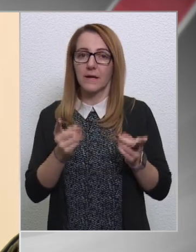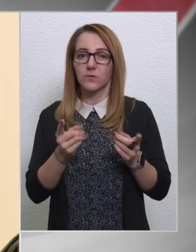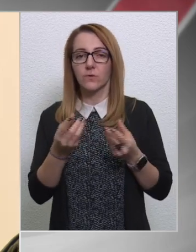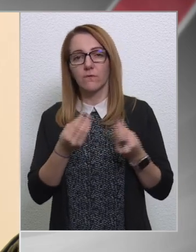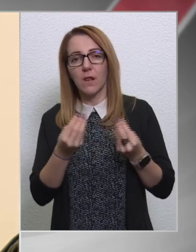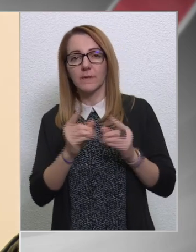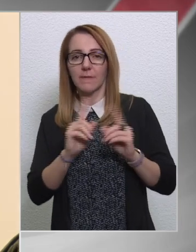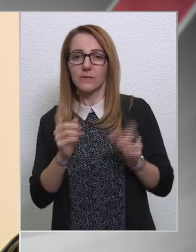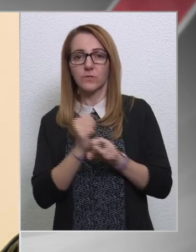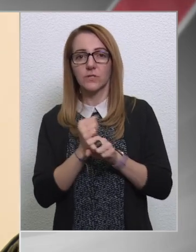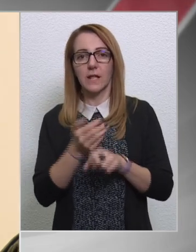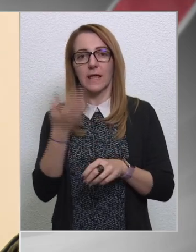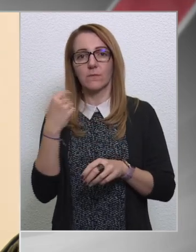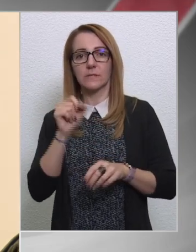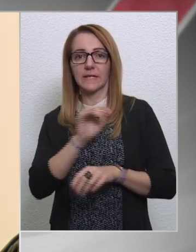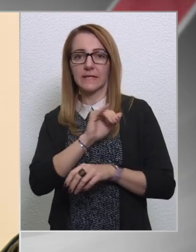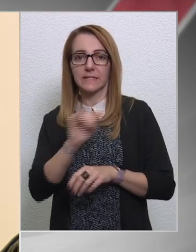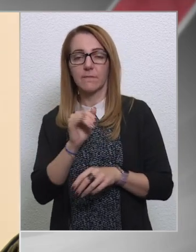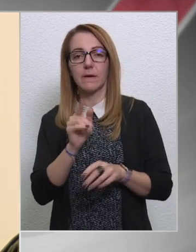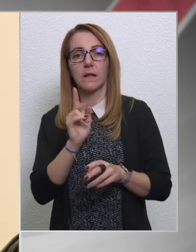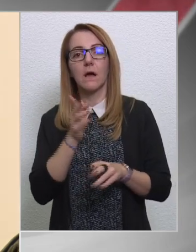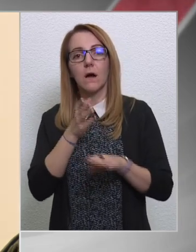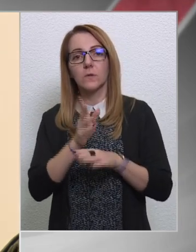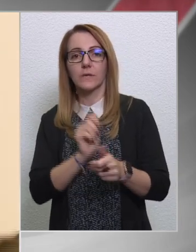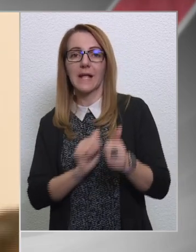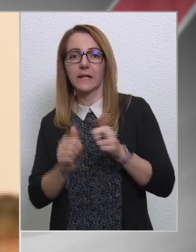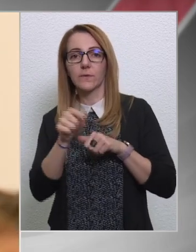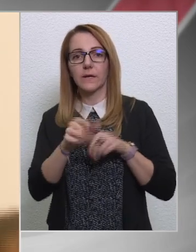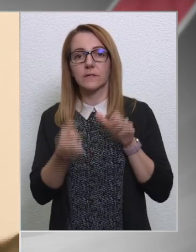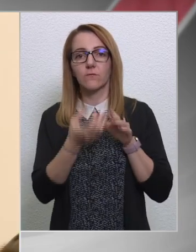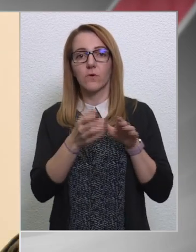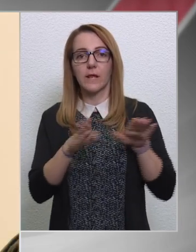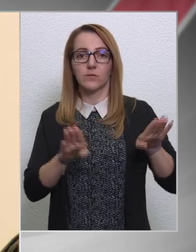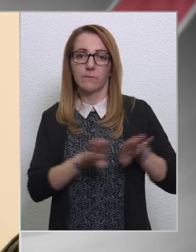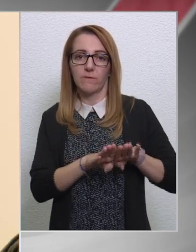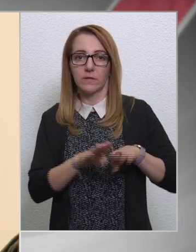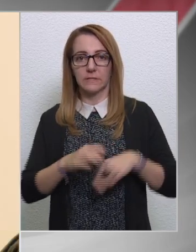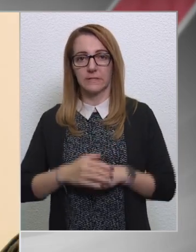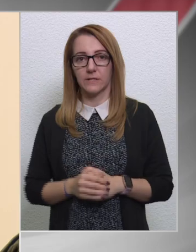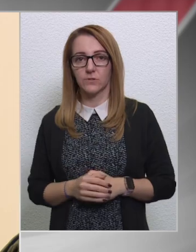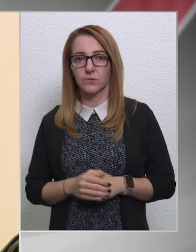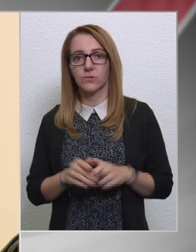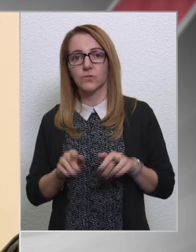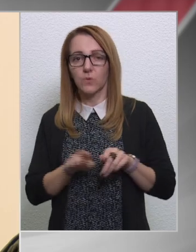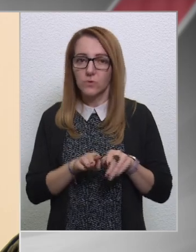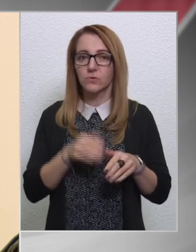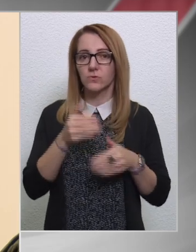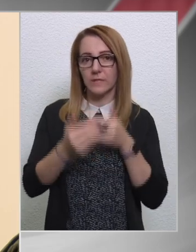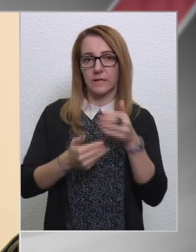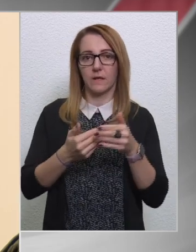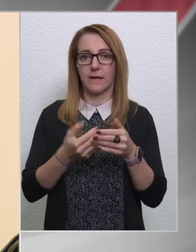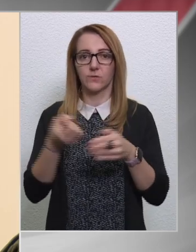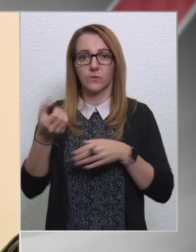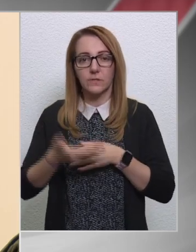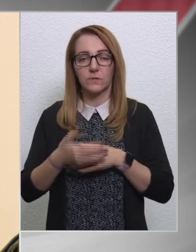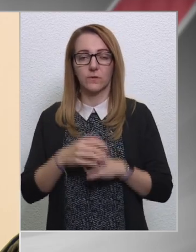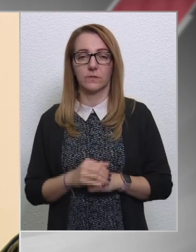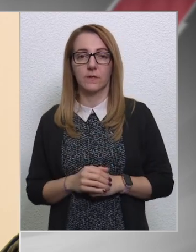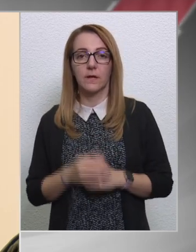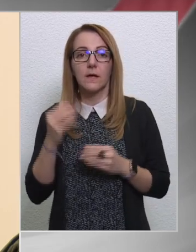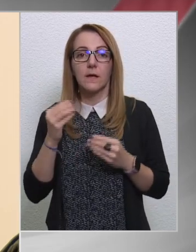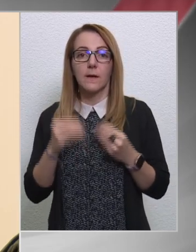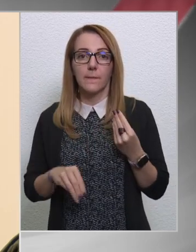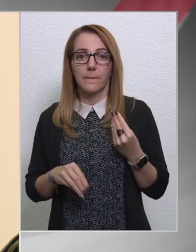csinálni az elmúlt tizenkét évben akár, hogy elkerüljük ezt az egész forrásbefagyasztásos tárgyalás sorozatot, mert hát azért